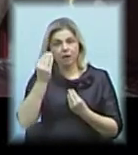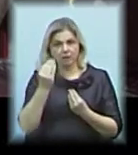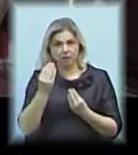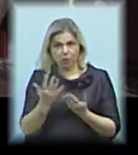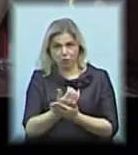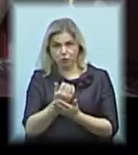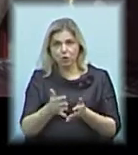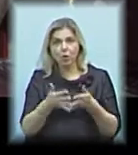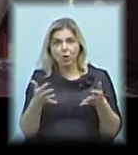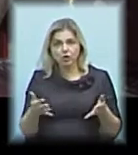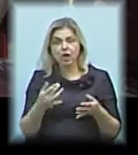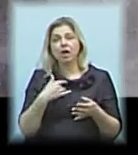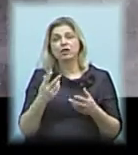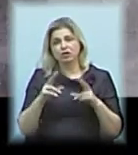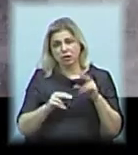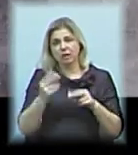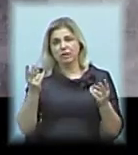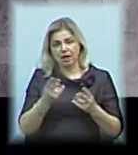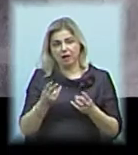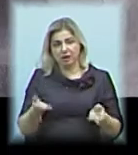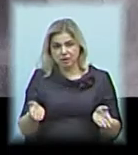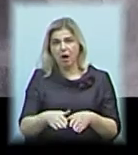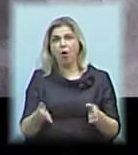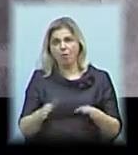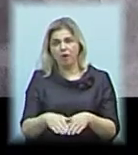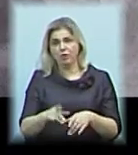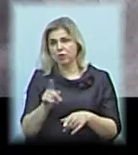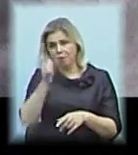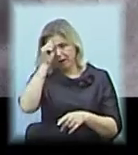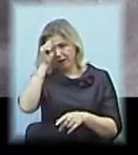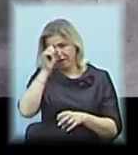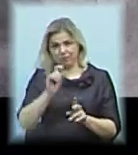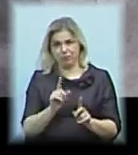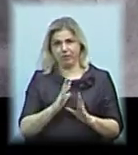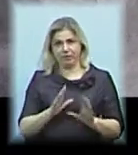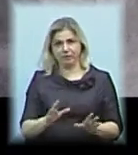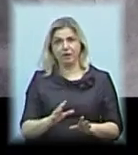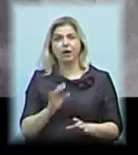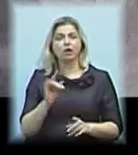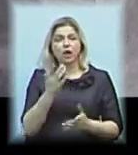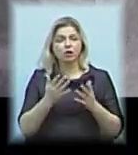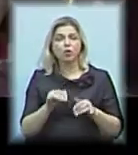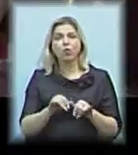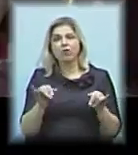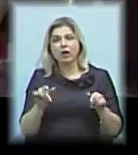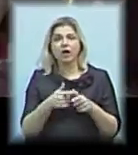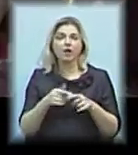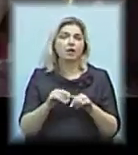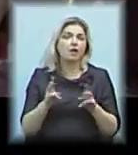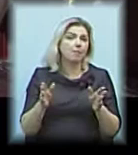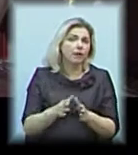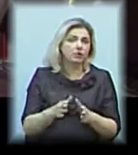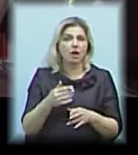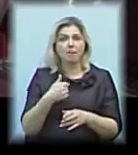Тому ми вирішили їх зарити, тому що від гріха подальше. Якщо вони збільшуються чи не збільшуються, це ми